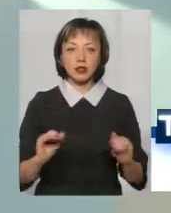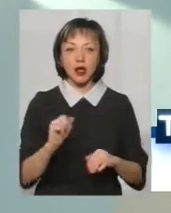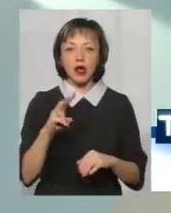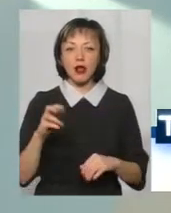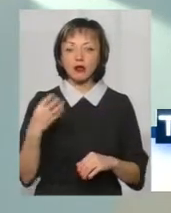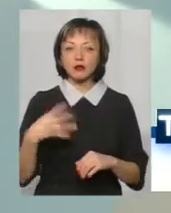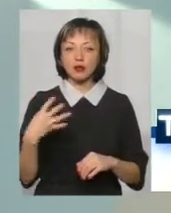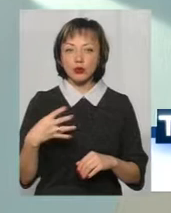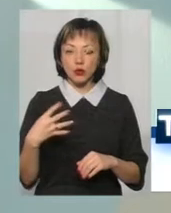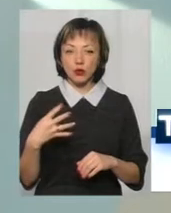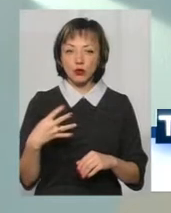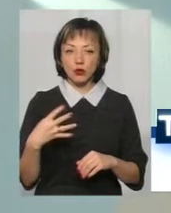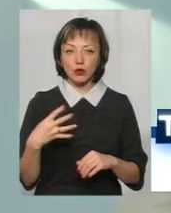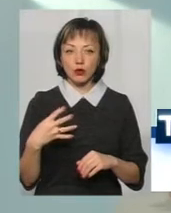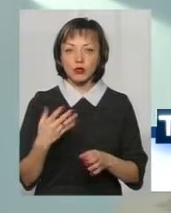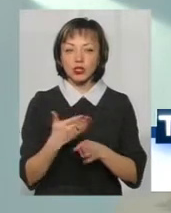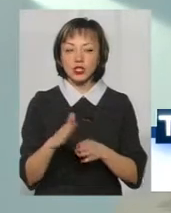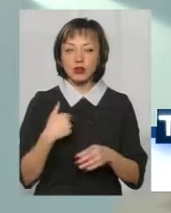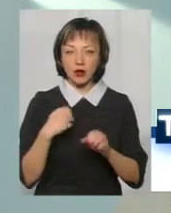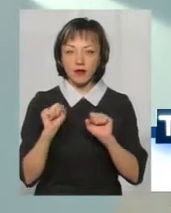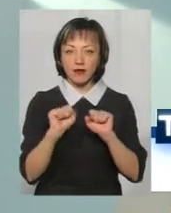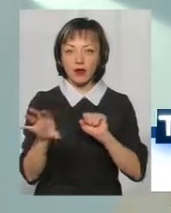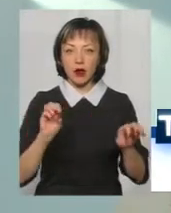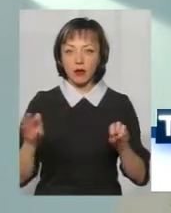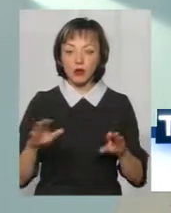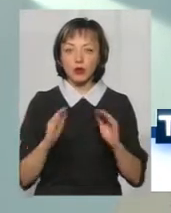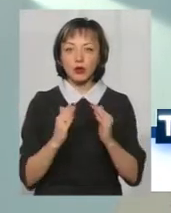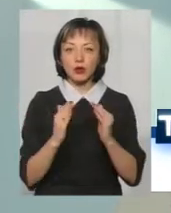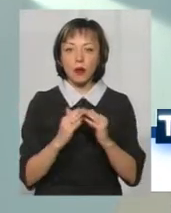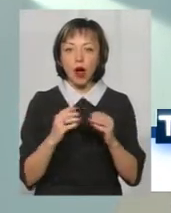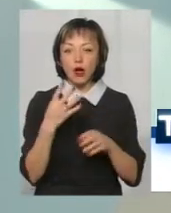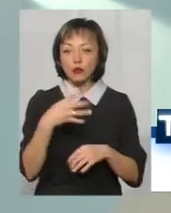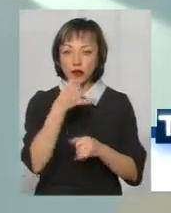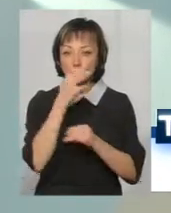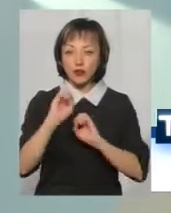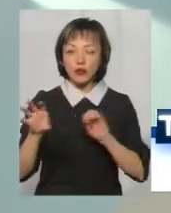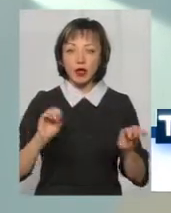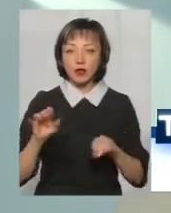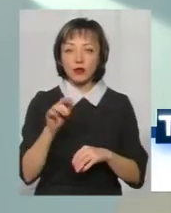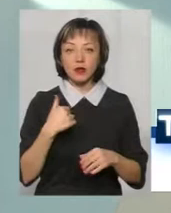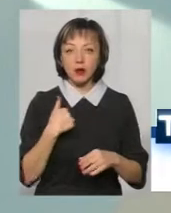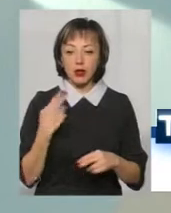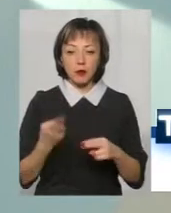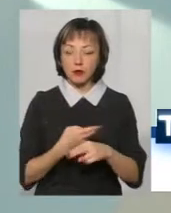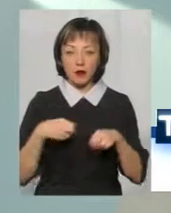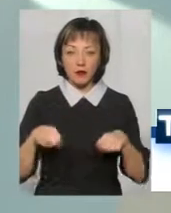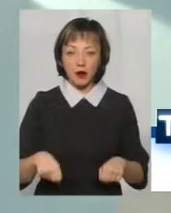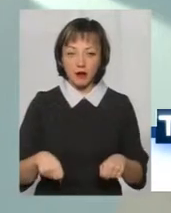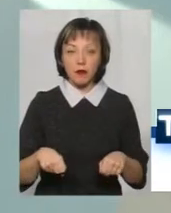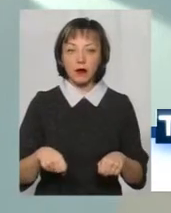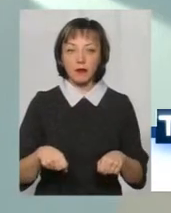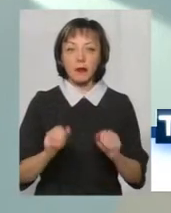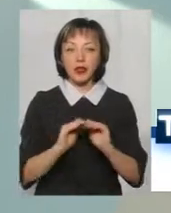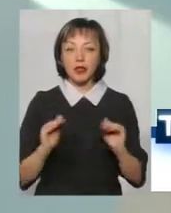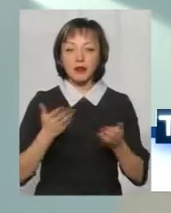40 дітей. Цих якось частину я віддам по домах, а 40 дітей я не можу віддати, тому що вони в мене не позбавлені, ці батьки батьківських